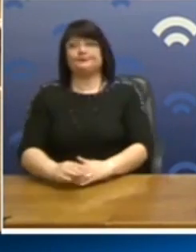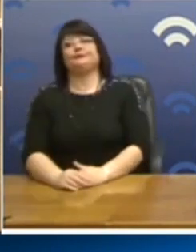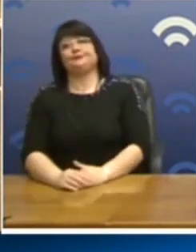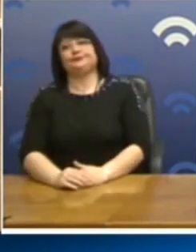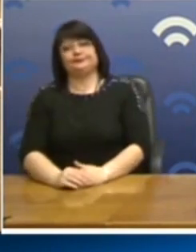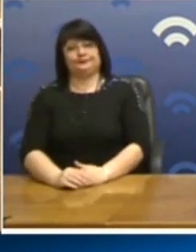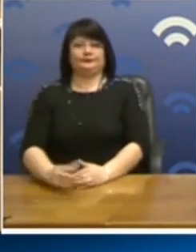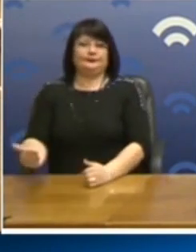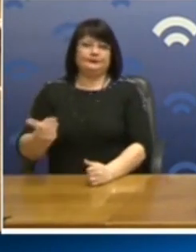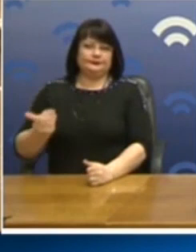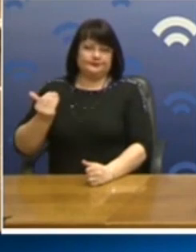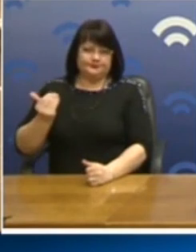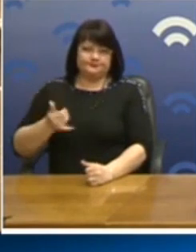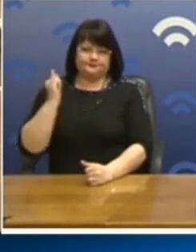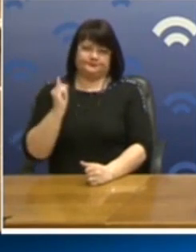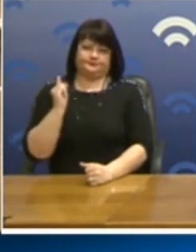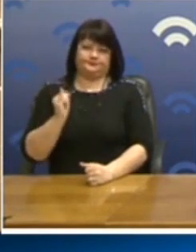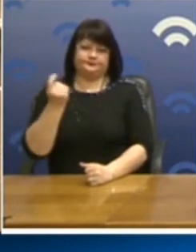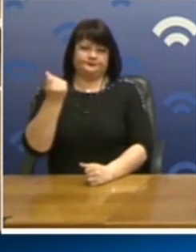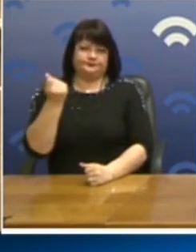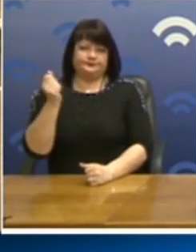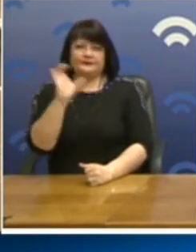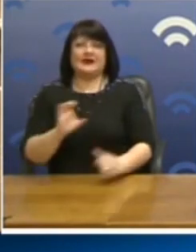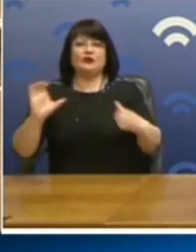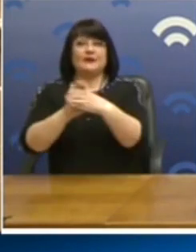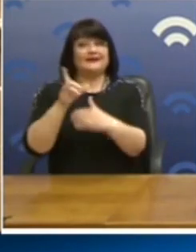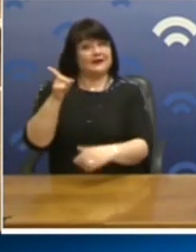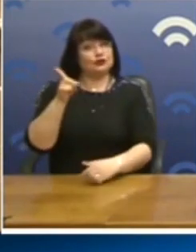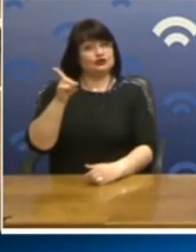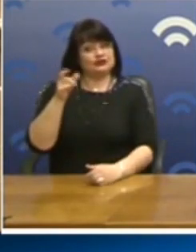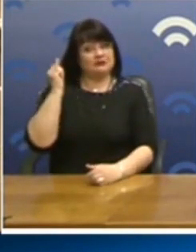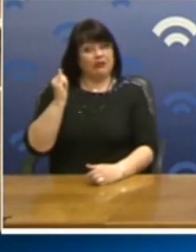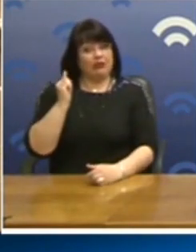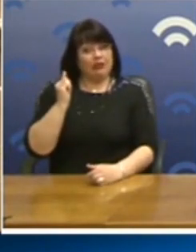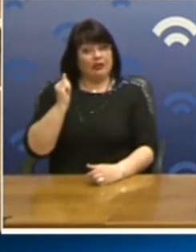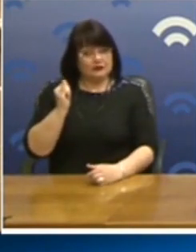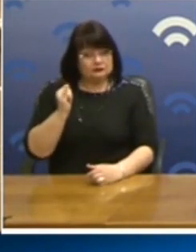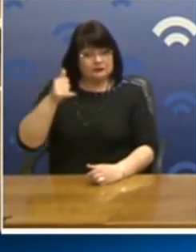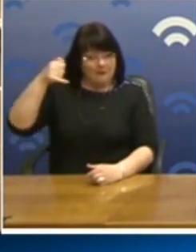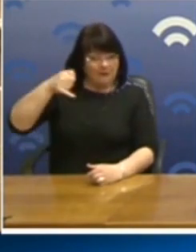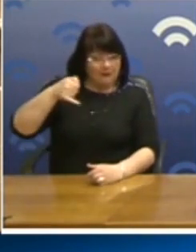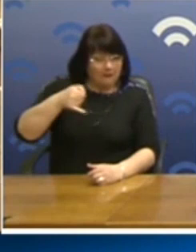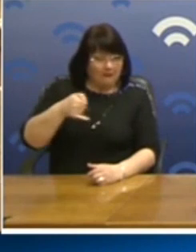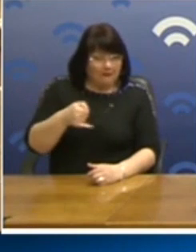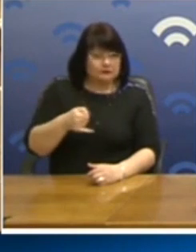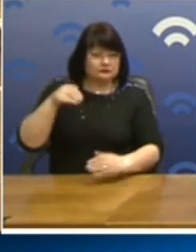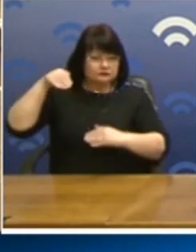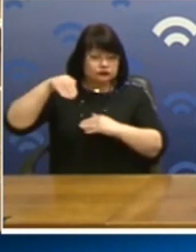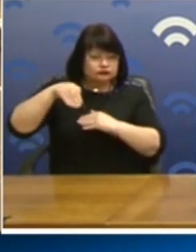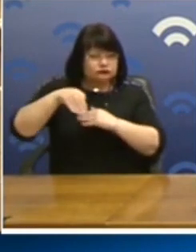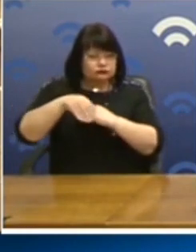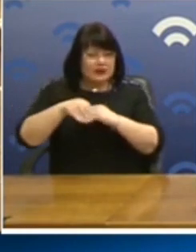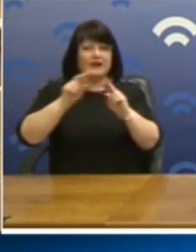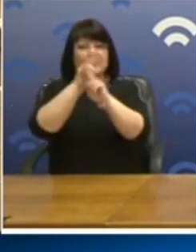η επιβράδυνση της οικονομίας στην Ευρωπαϊκή Ένωση σε άλλες μεγάλες καπιταλιστικές οικονομίες διεθνώς,